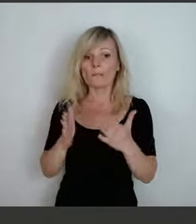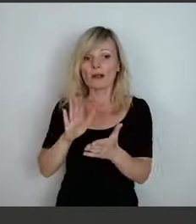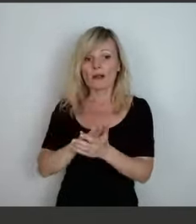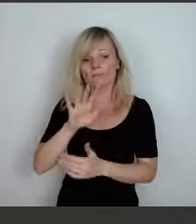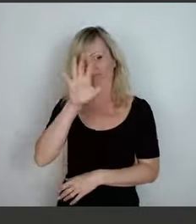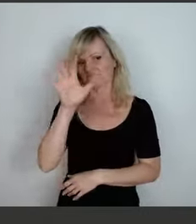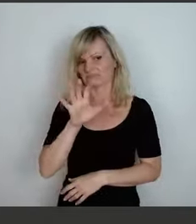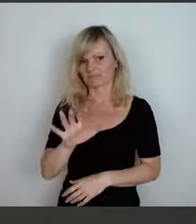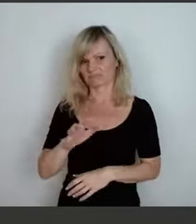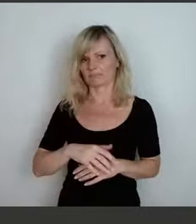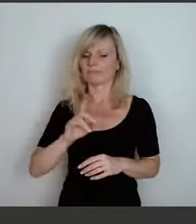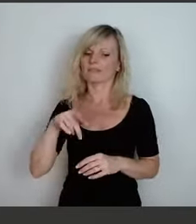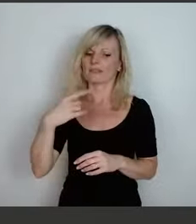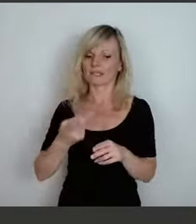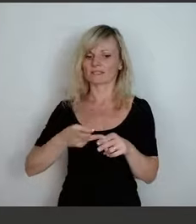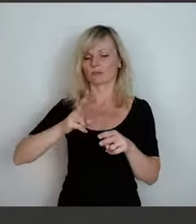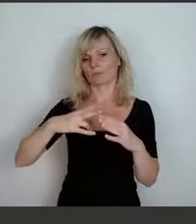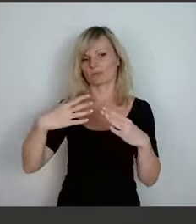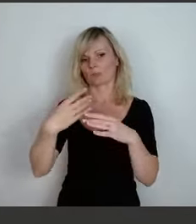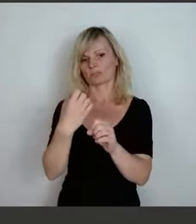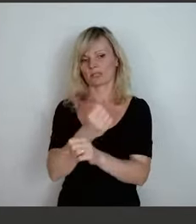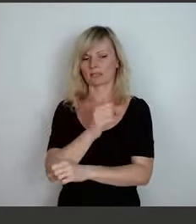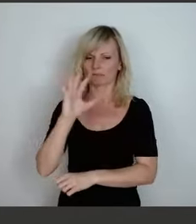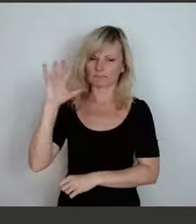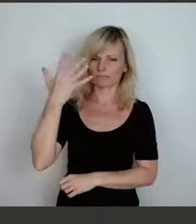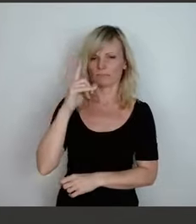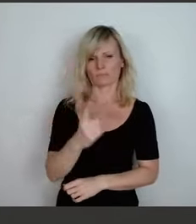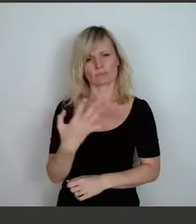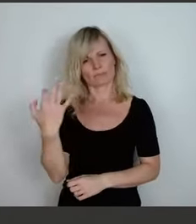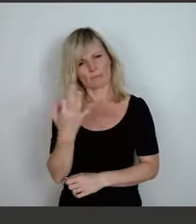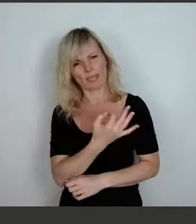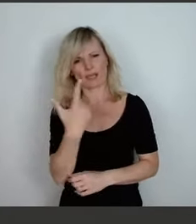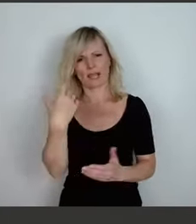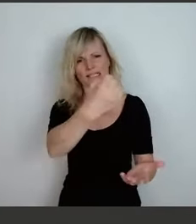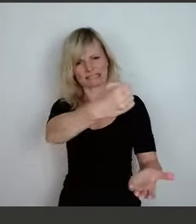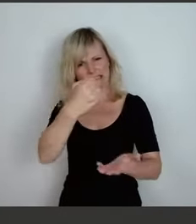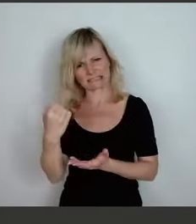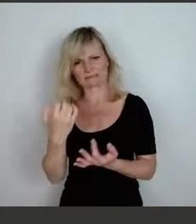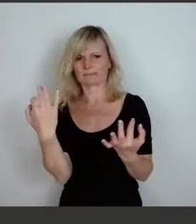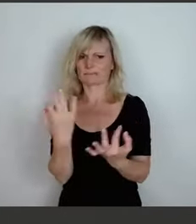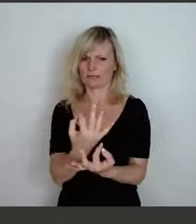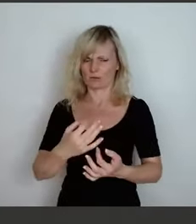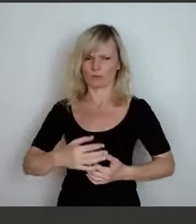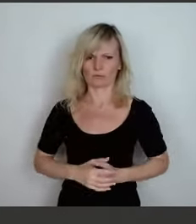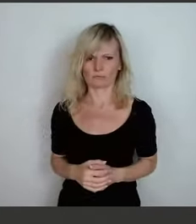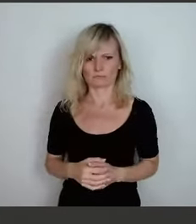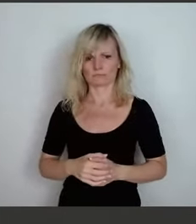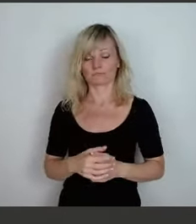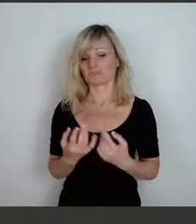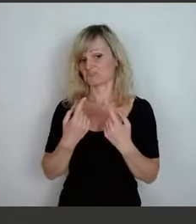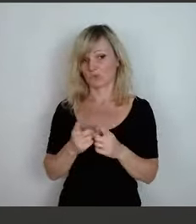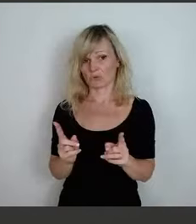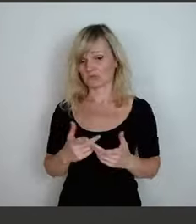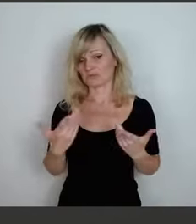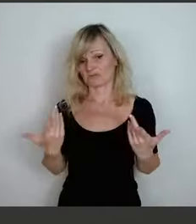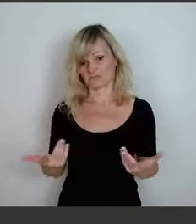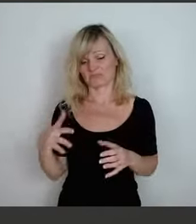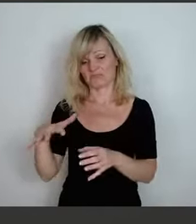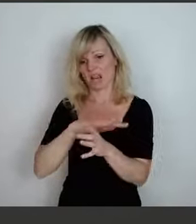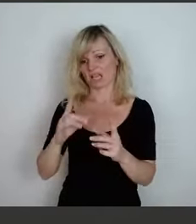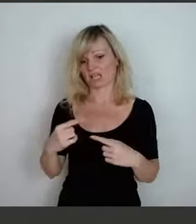Doppelhaushalt gelingen, dort mehr Geld für den Staatsstraßenbau zur Verfügung zu stellen. Ansonsten wird der ländliche Raum sukzessive